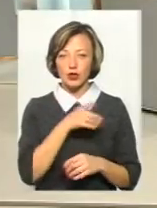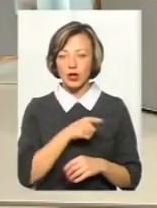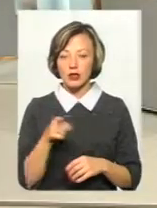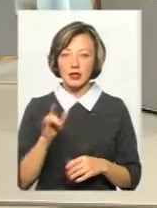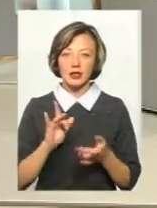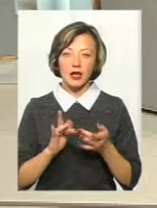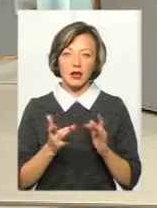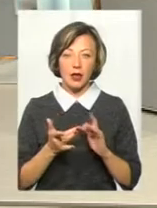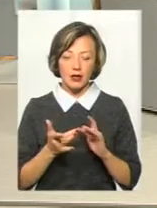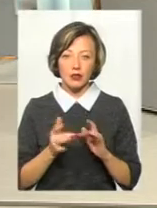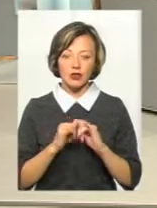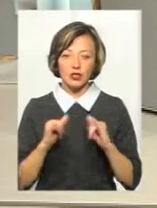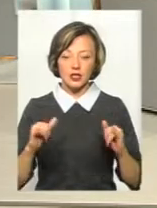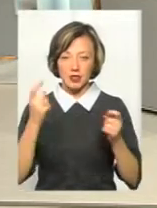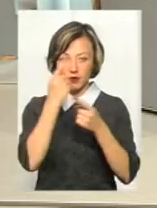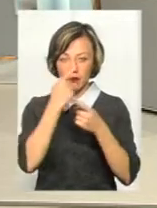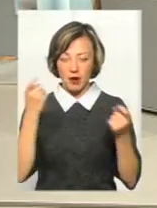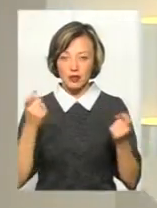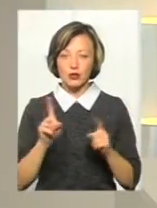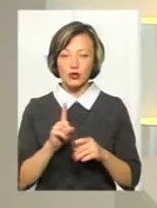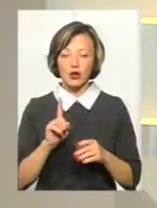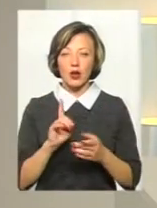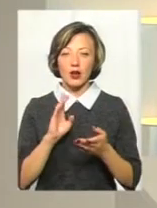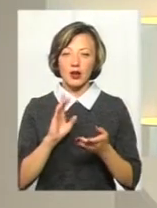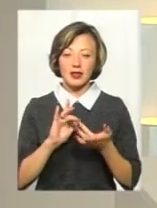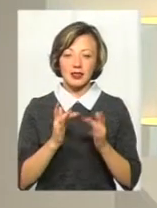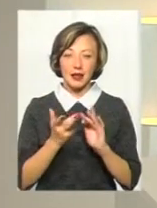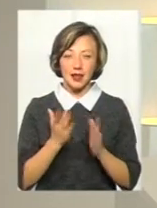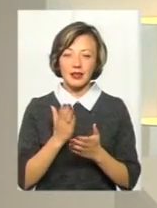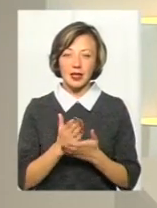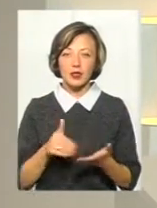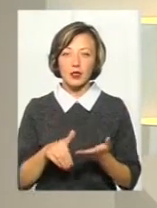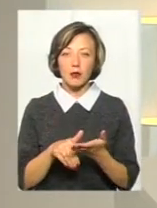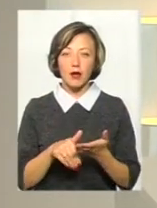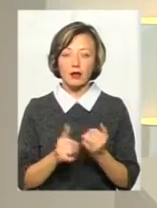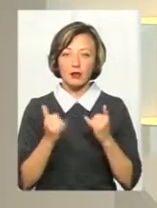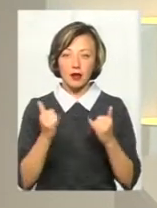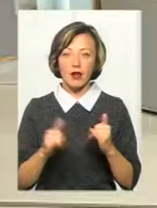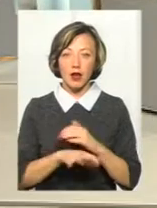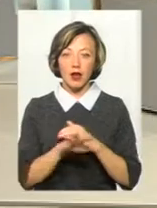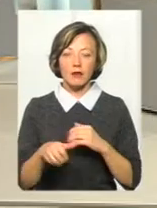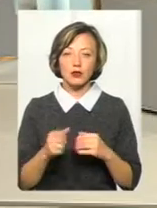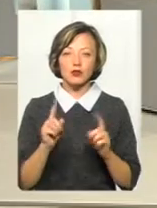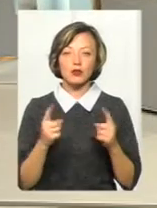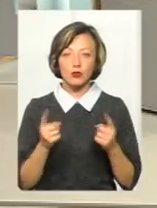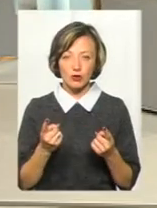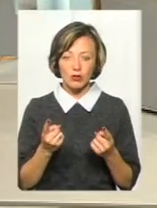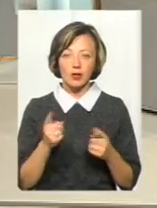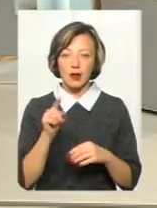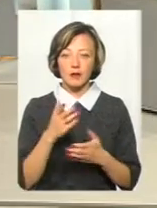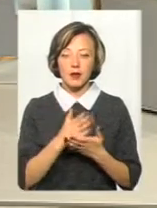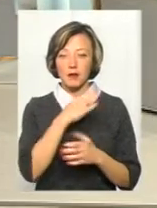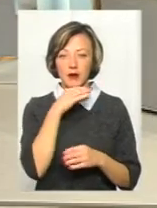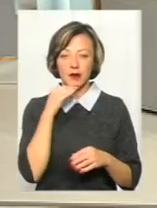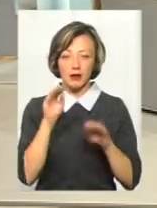інтернетом шириться така інформація, що соціальні мережі теж є інструментом для грабіжників. Чому? Через те, що там є